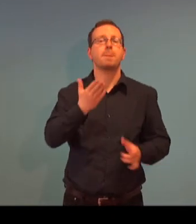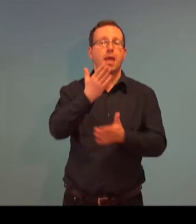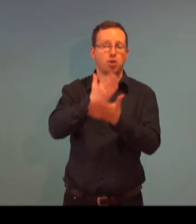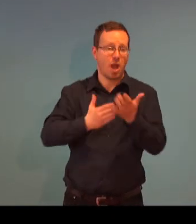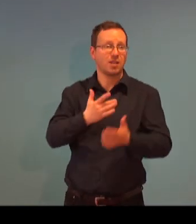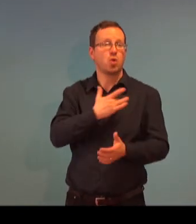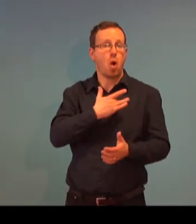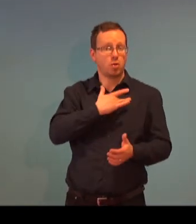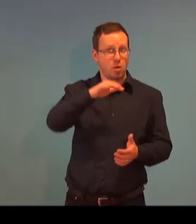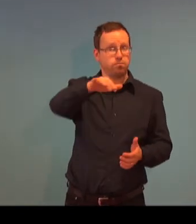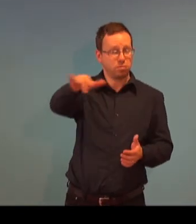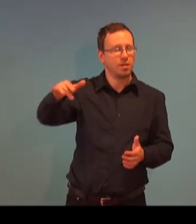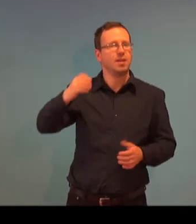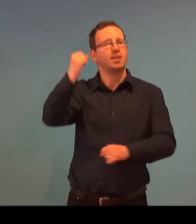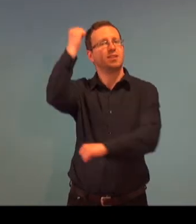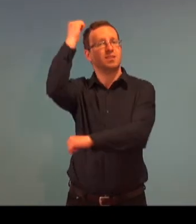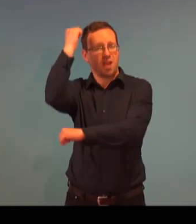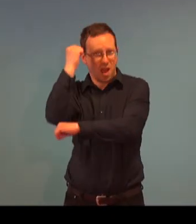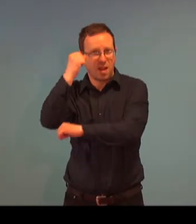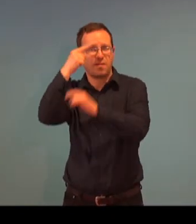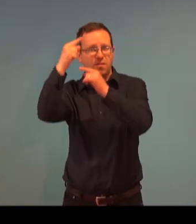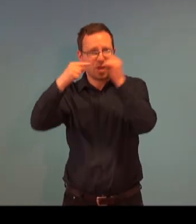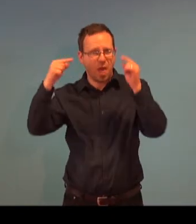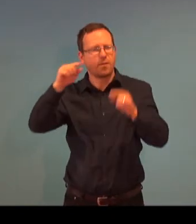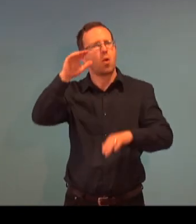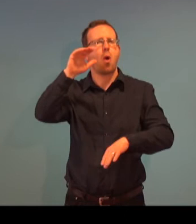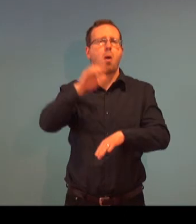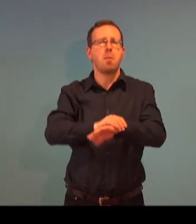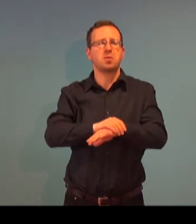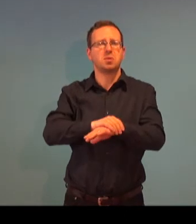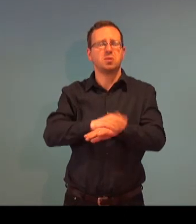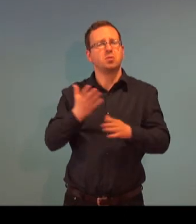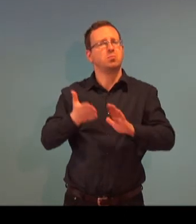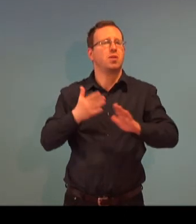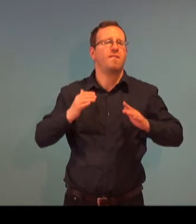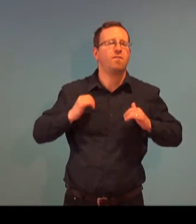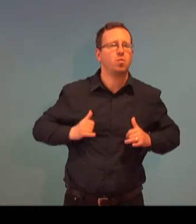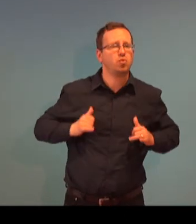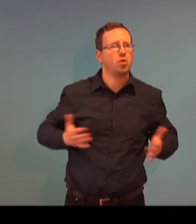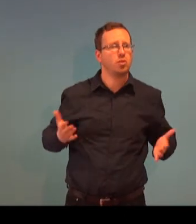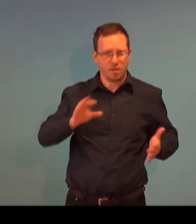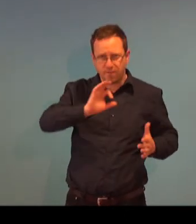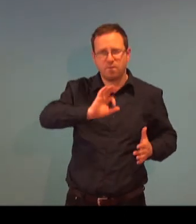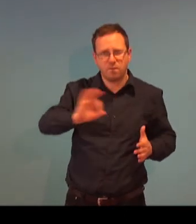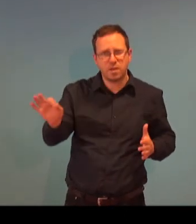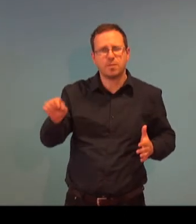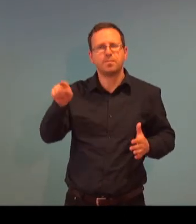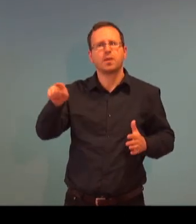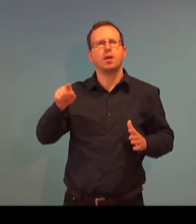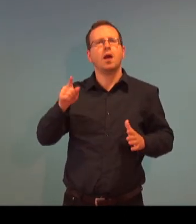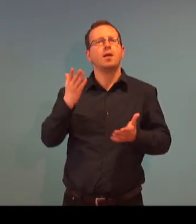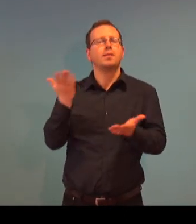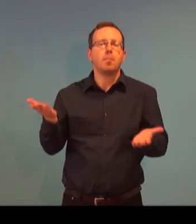Některé osoby, které byly na případě klas, měly základní vzdělání. my jsme si vědomi, že lidé,